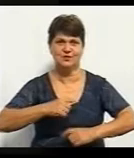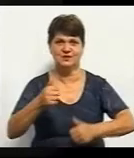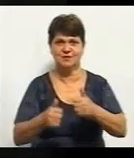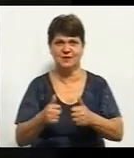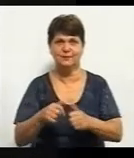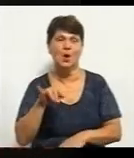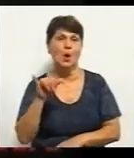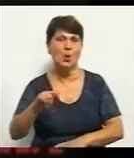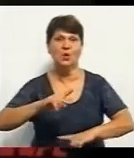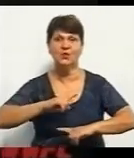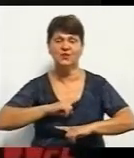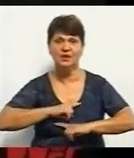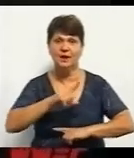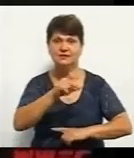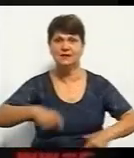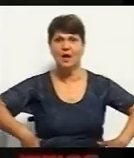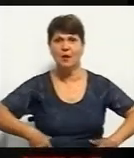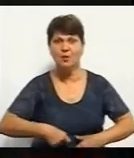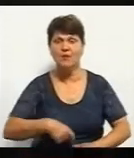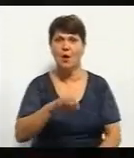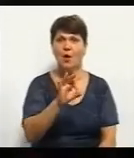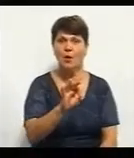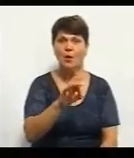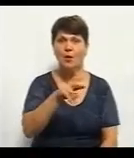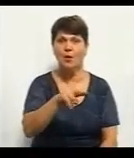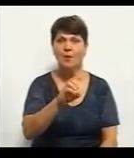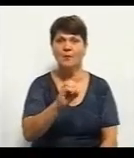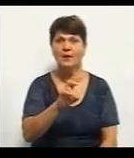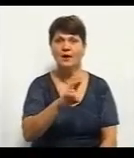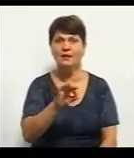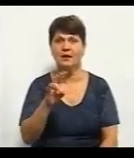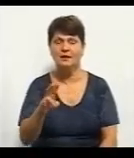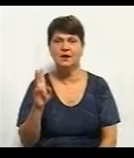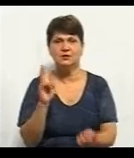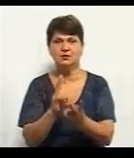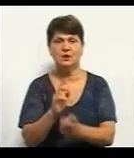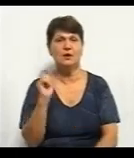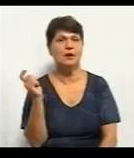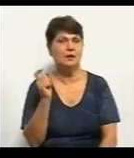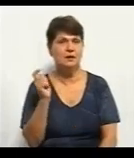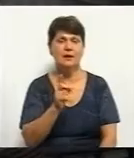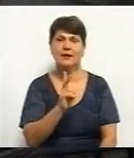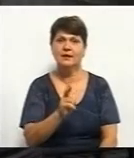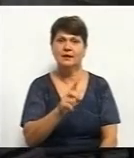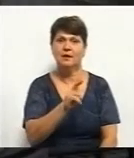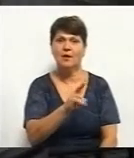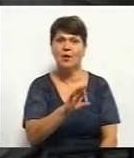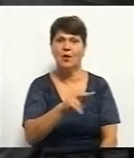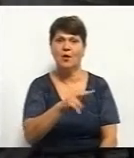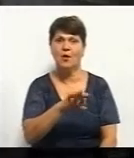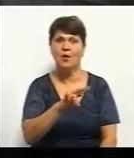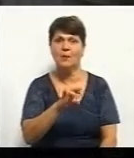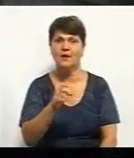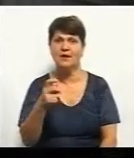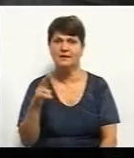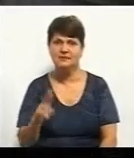У фінальному двобої за пояс турніру Харків-Опенкап Олександр зустрінеться з харків'янином Кирилом Коломійцем. З ним на рингу боротиметься вдруге.